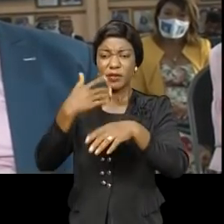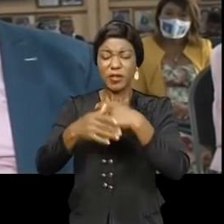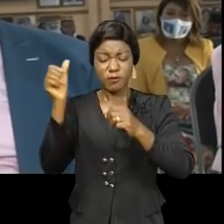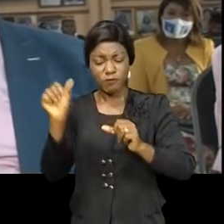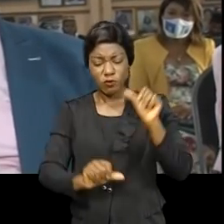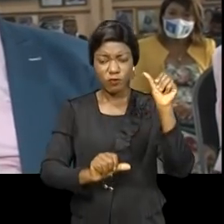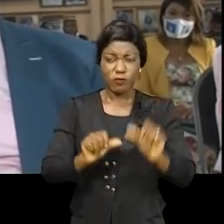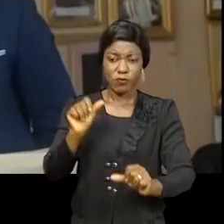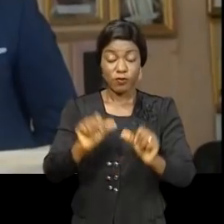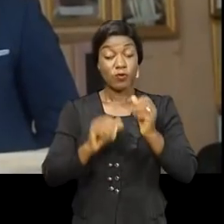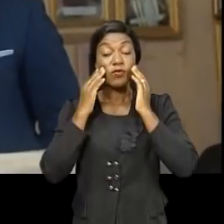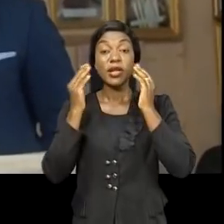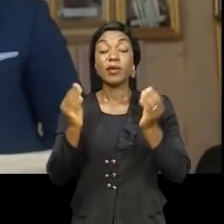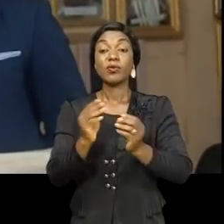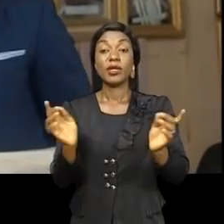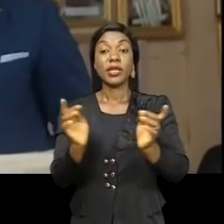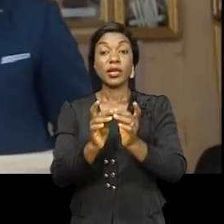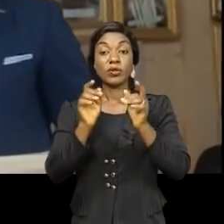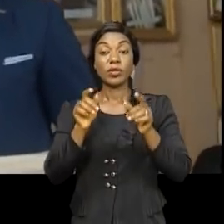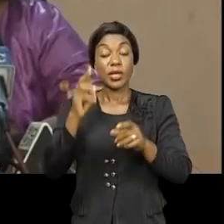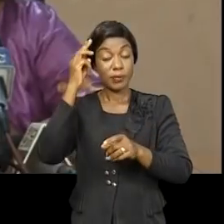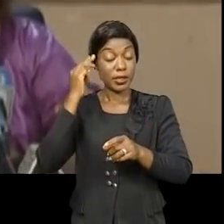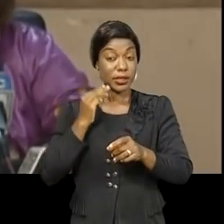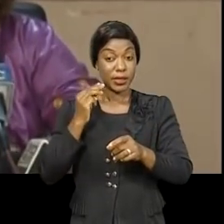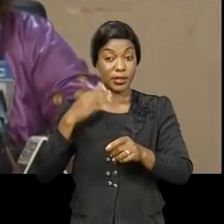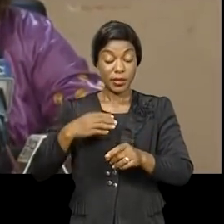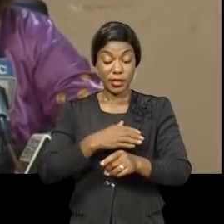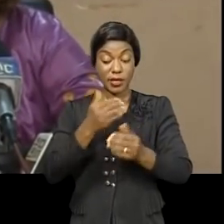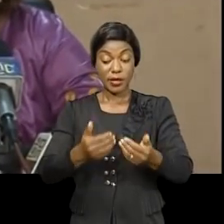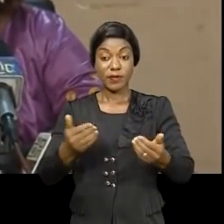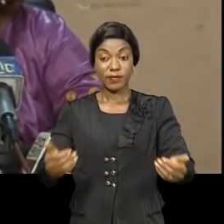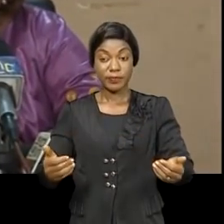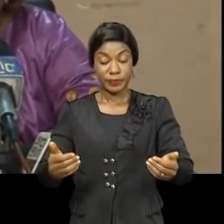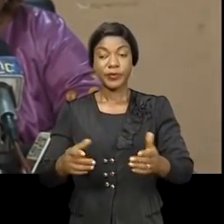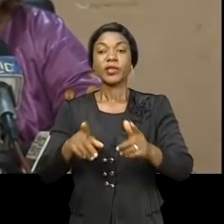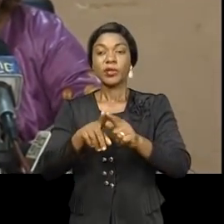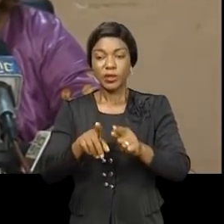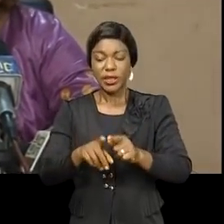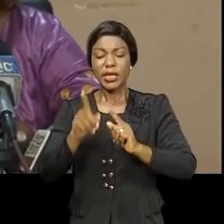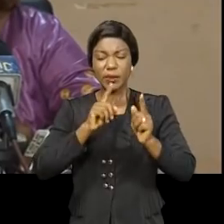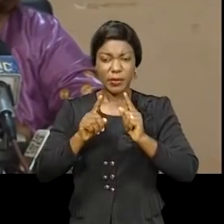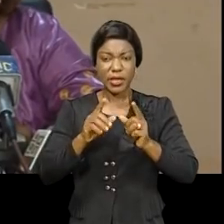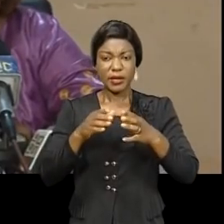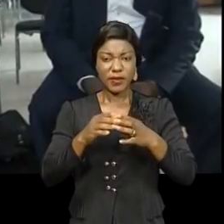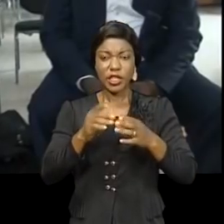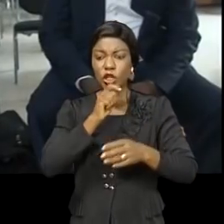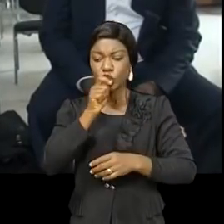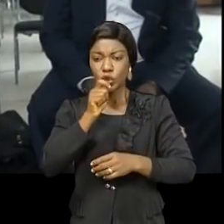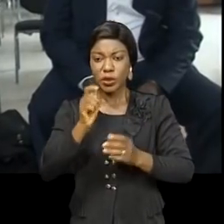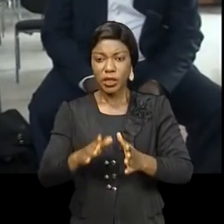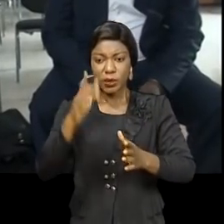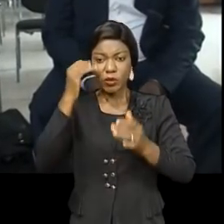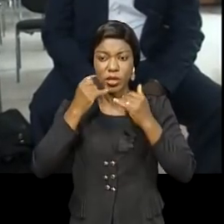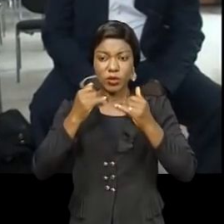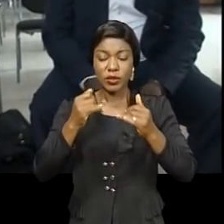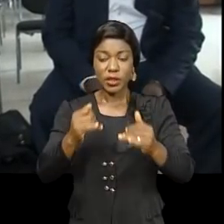loi. C'est ce qui justifie cette rencontre de la ministre du Genre, Famille et Enfant, Gizendaya Luceba, avec la presse pour annoncer